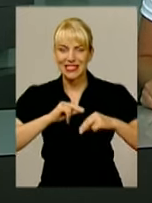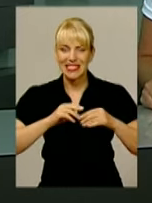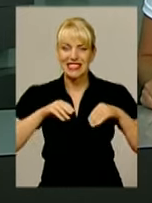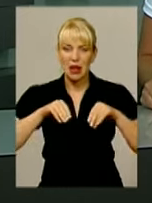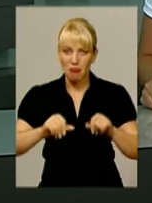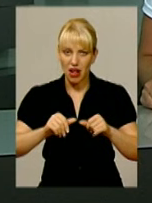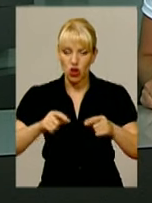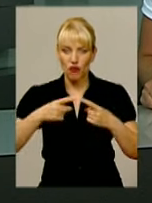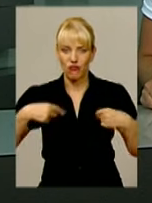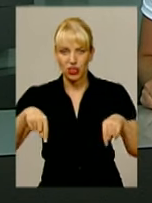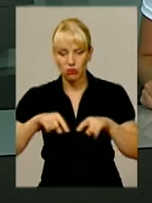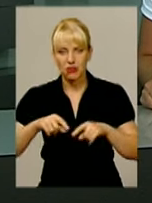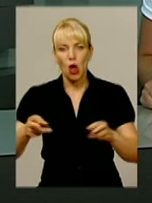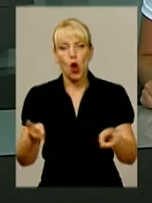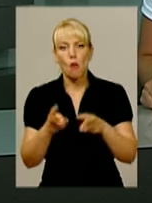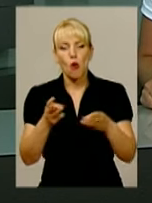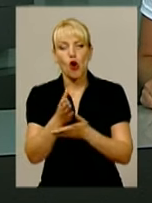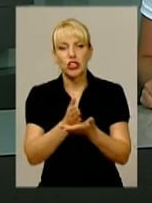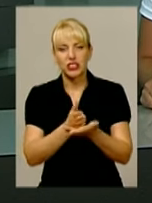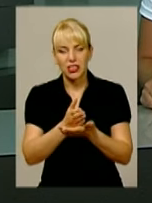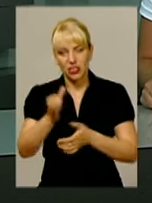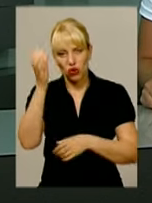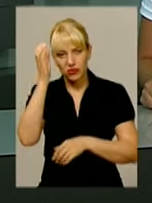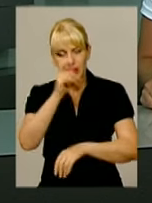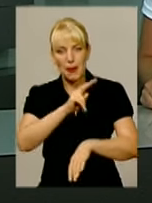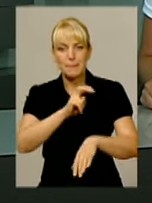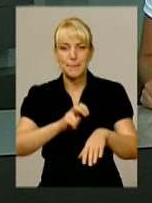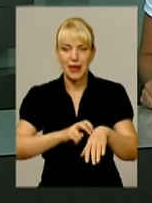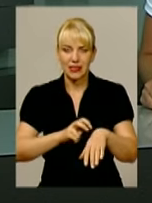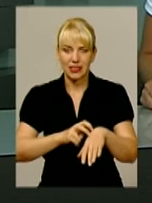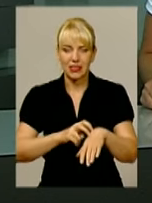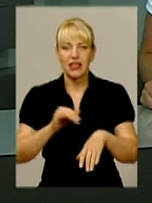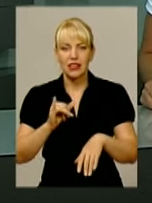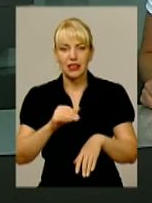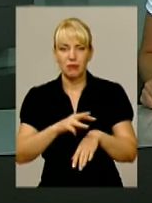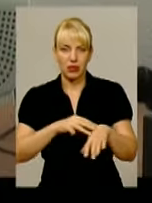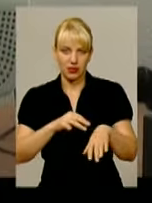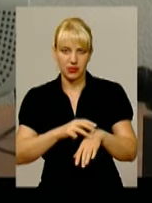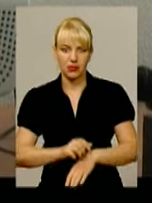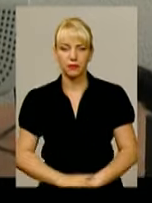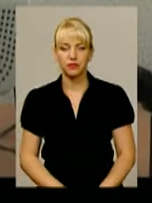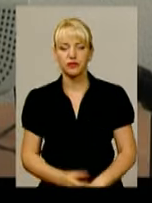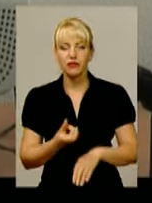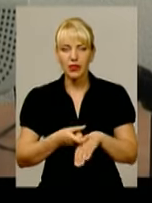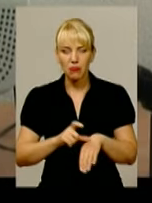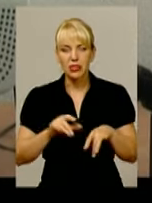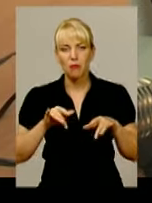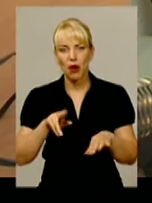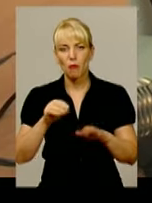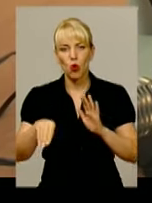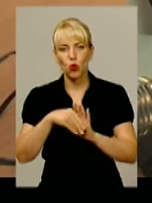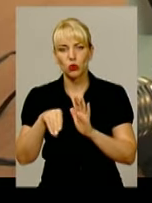пожежники, освітяни і медики. А ще – співробітники правоохоронних структур області. Більшість справ про